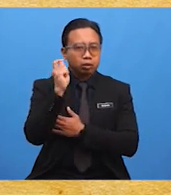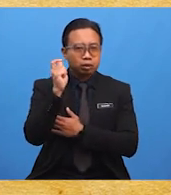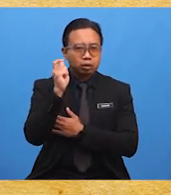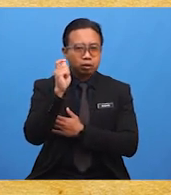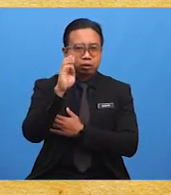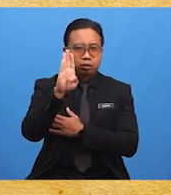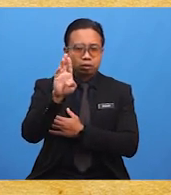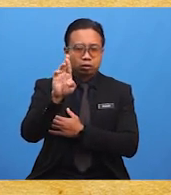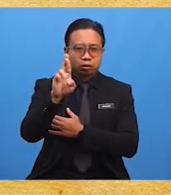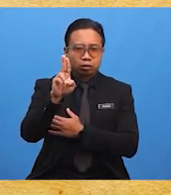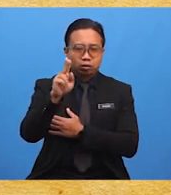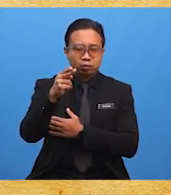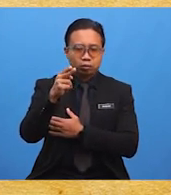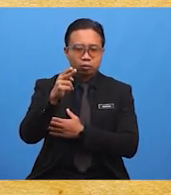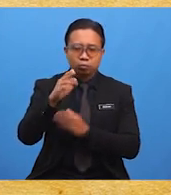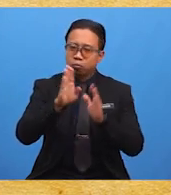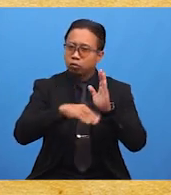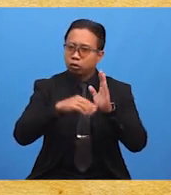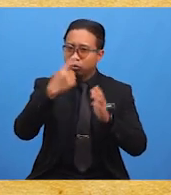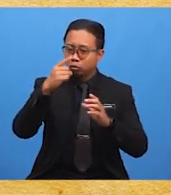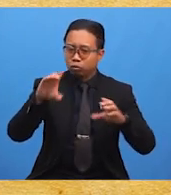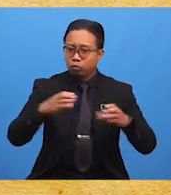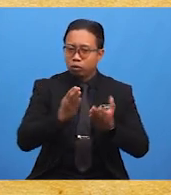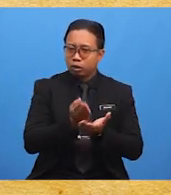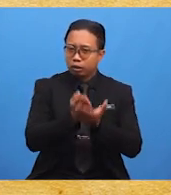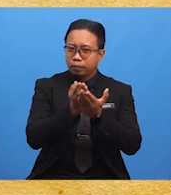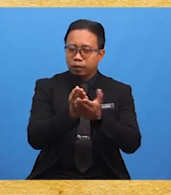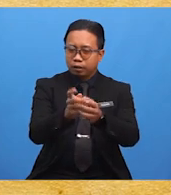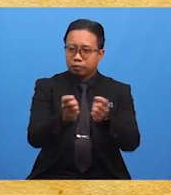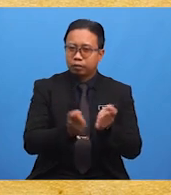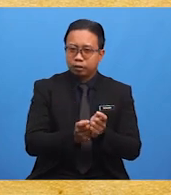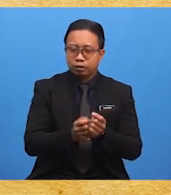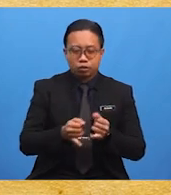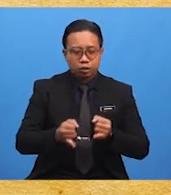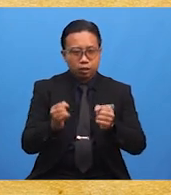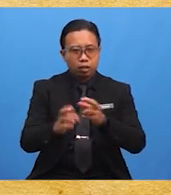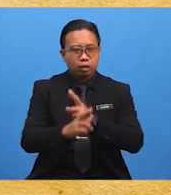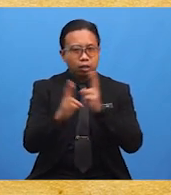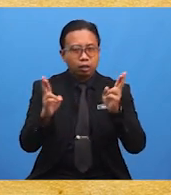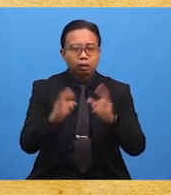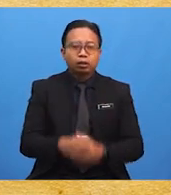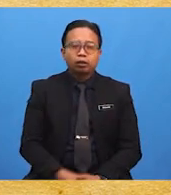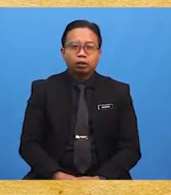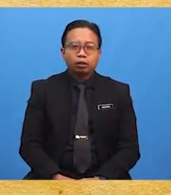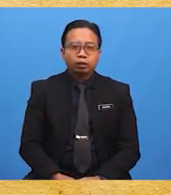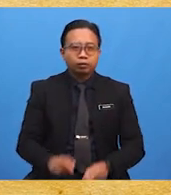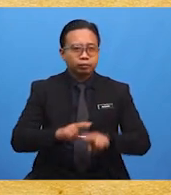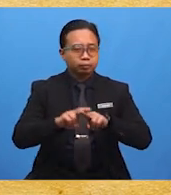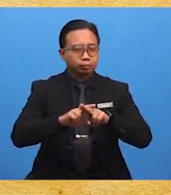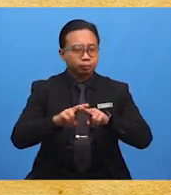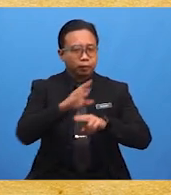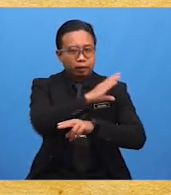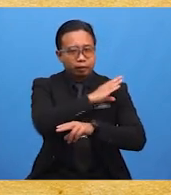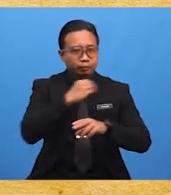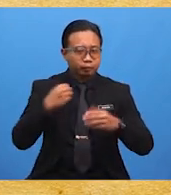-murah untuk membina pelabuhan, bangunan, jalan raya, landasan kereta api dan